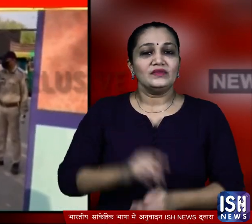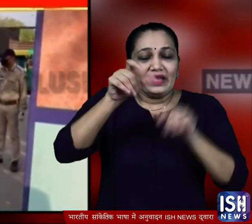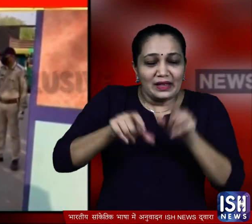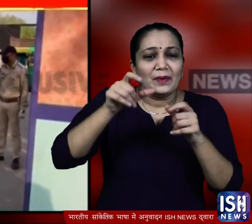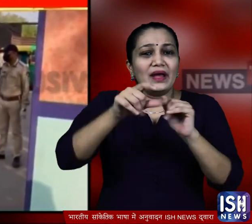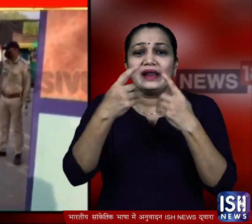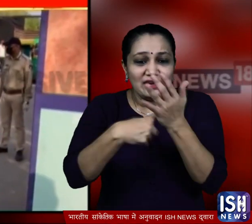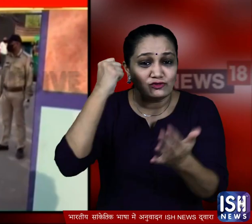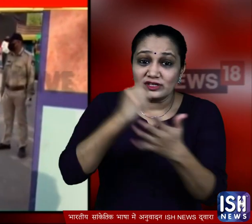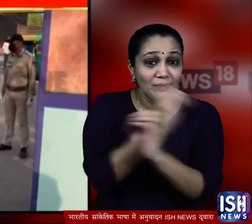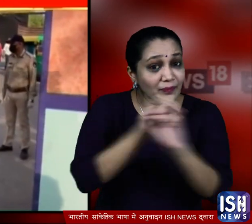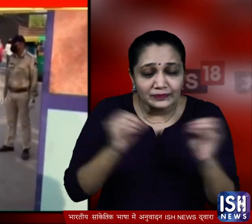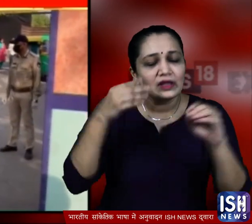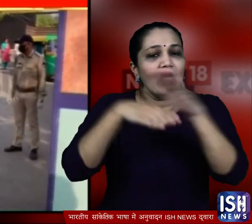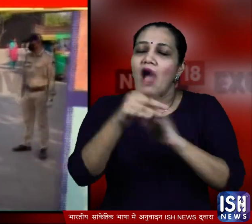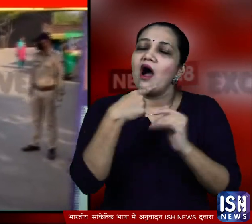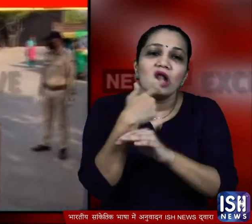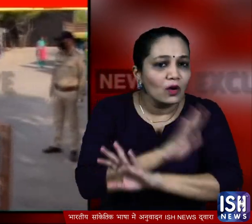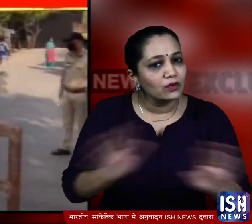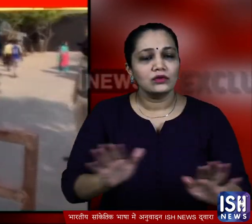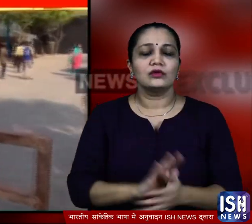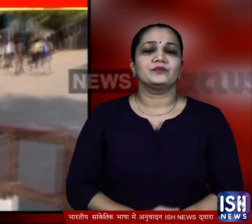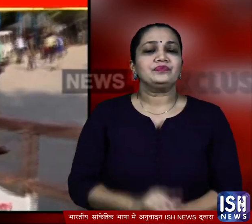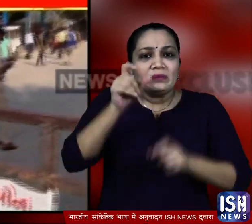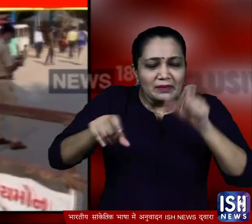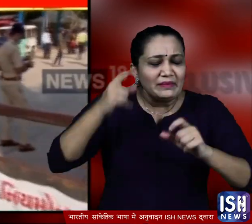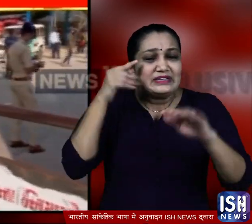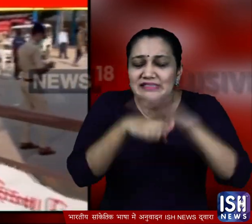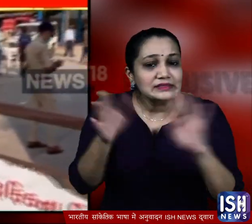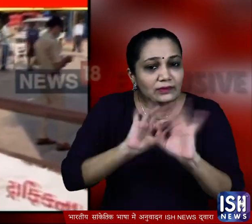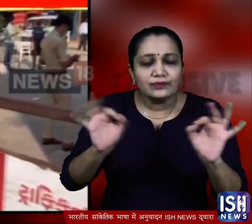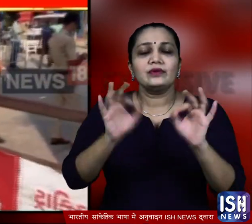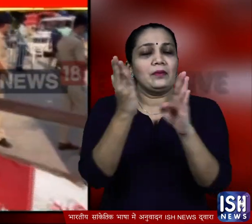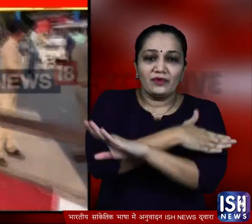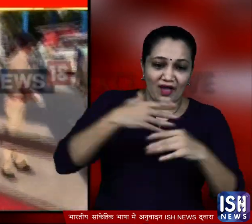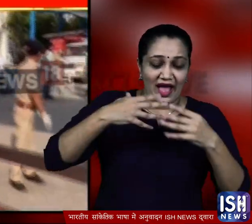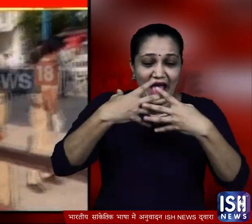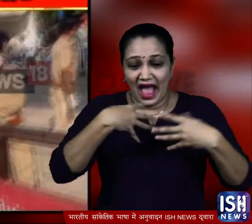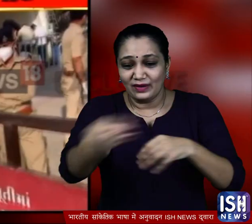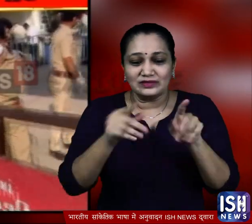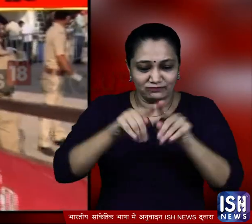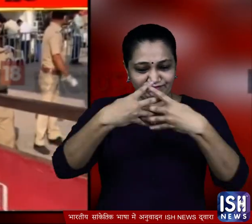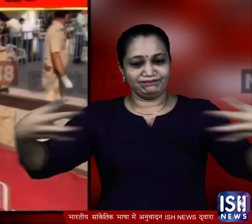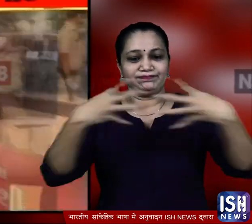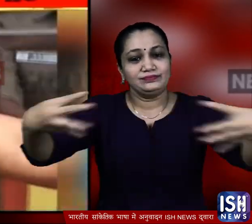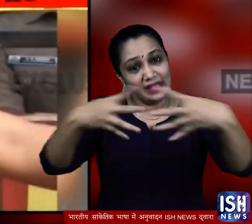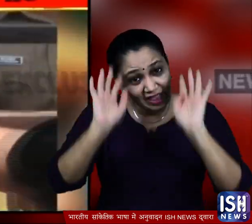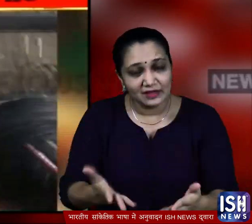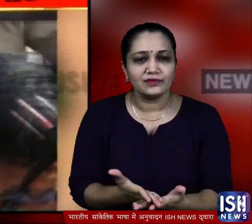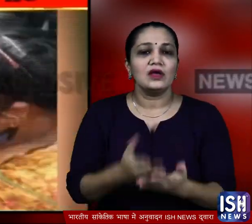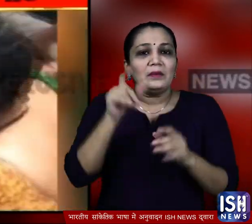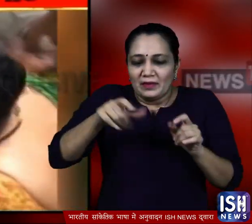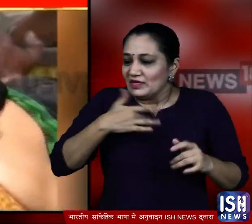पताया गया कि वहाँ बिना रिजिस्ट्रेशन मरीजों को भरती नहीं किया जा रहा है ऐसे में लोग अंदर ना आ सके इसके इसके लिए अस्पताल के बाहर बेरिकेट लगा दिये गए